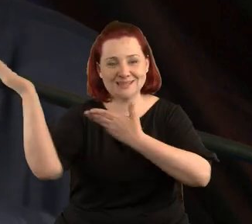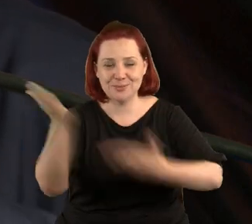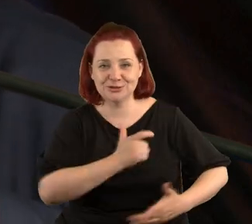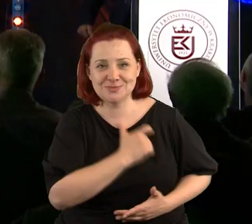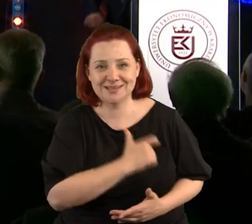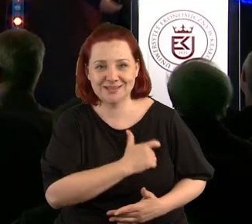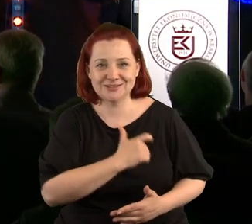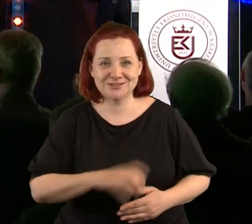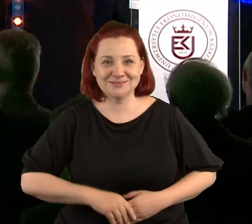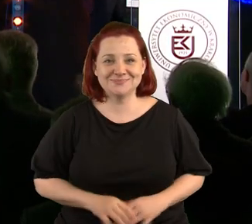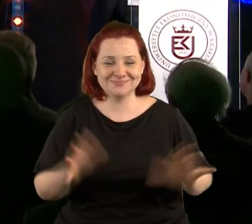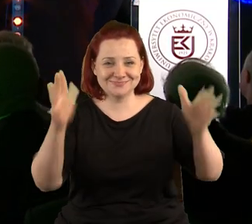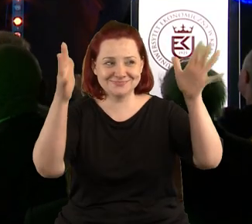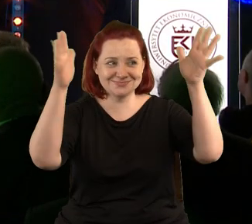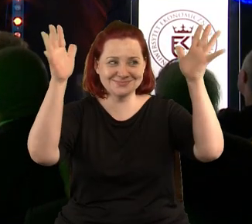serdecznie.